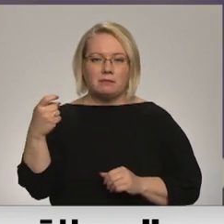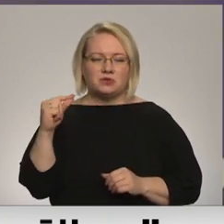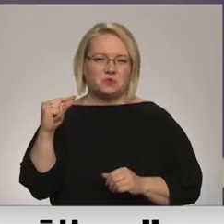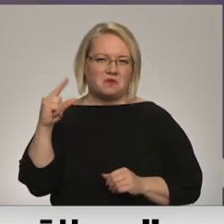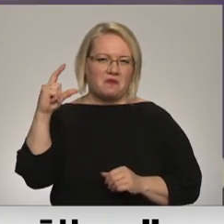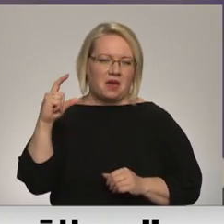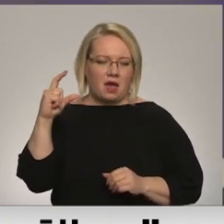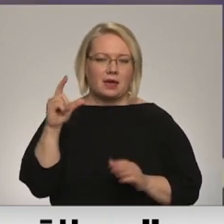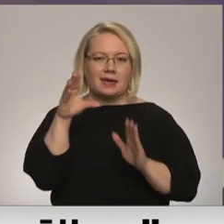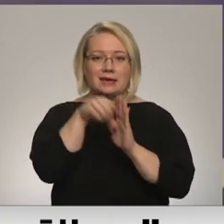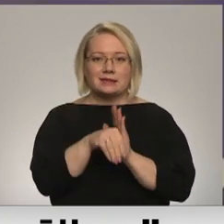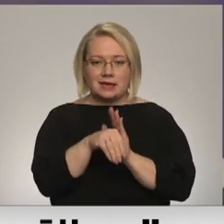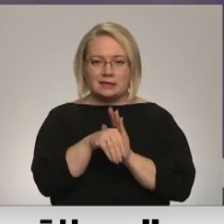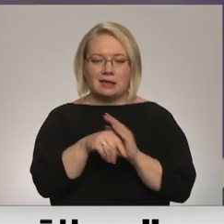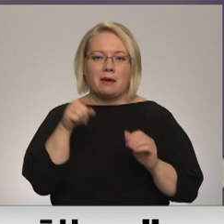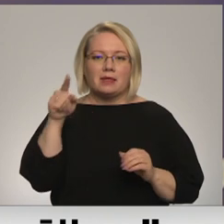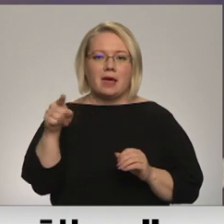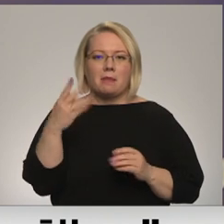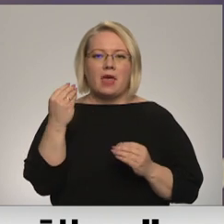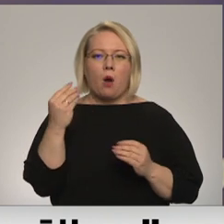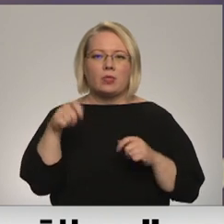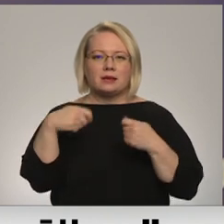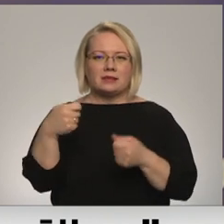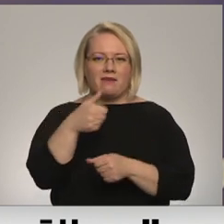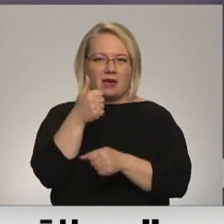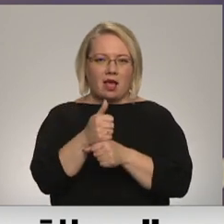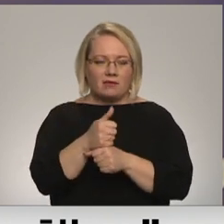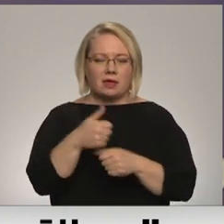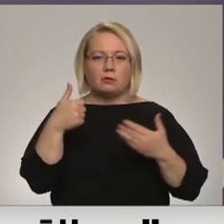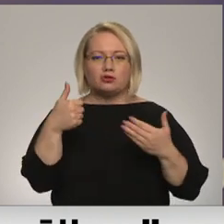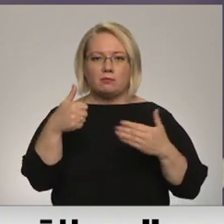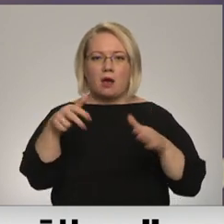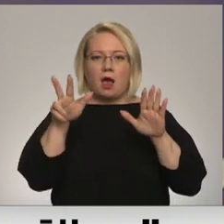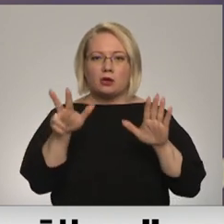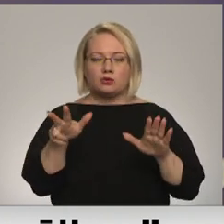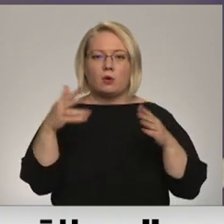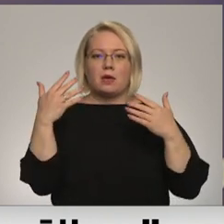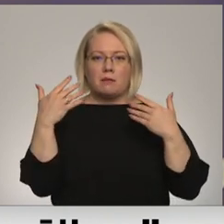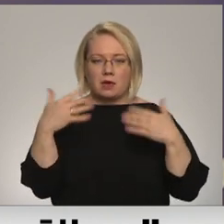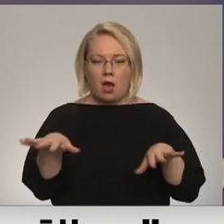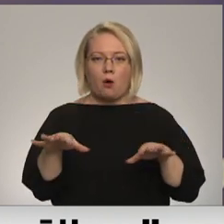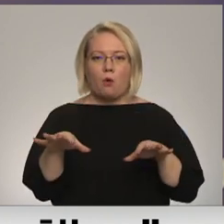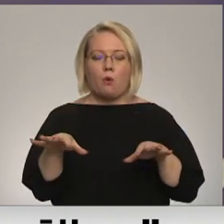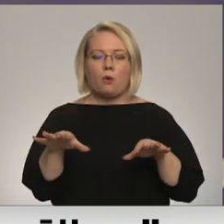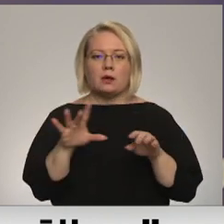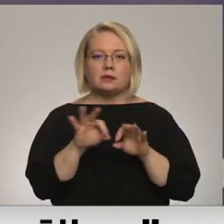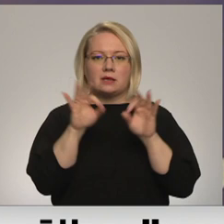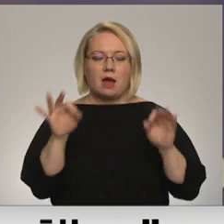vairāk iesaistītiem naudas mūļiem 68 jau ir saukti pie